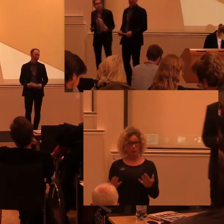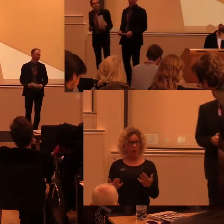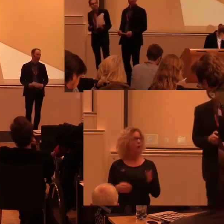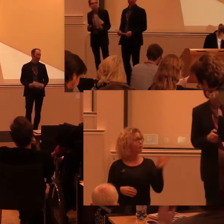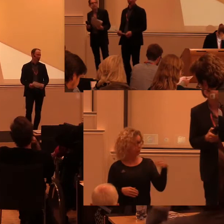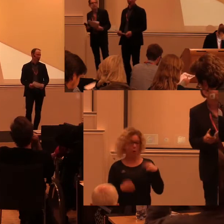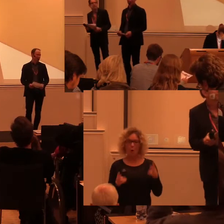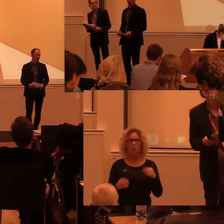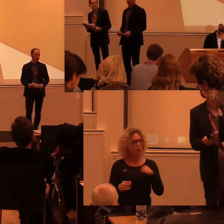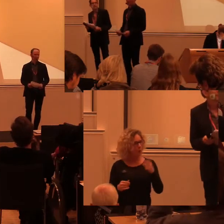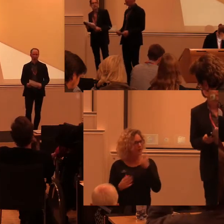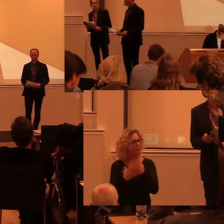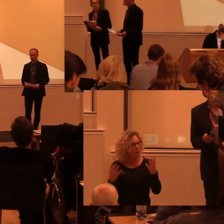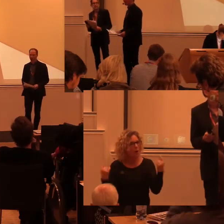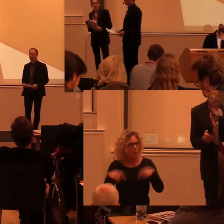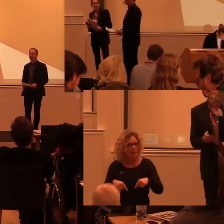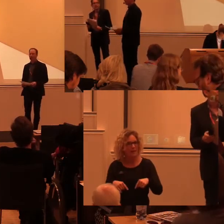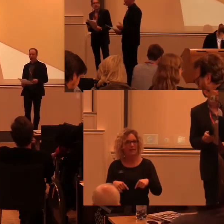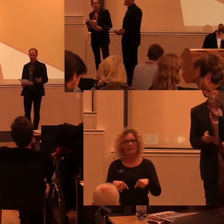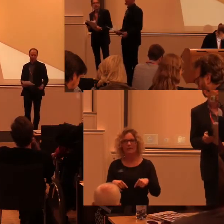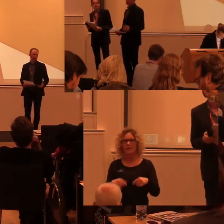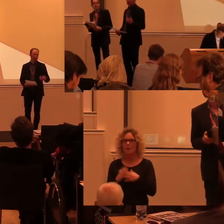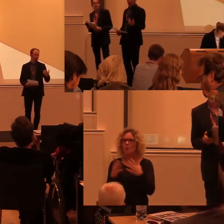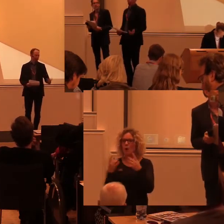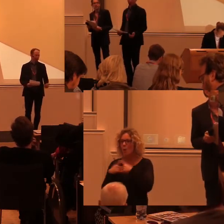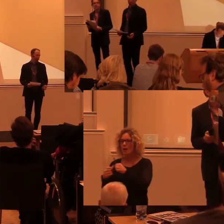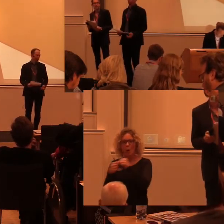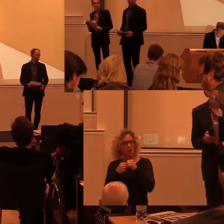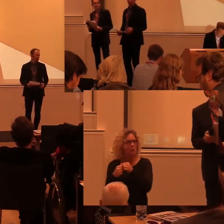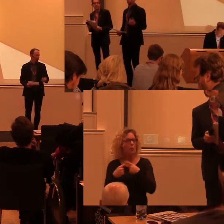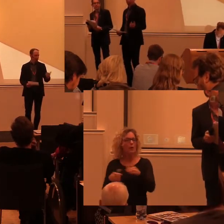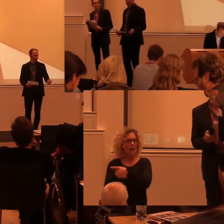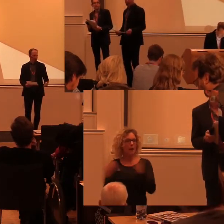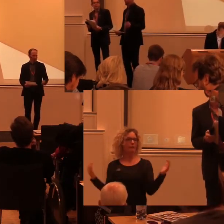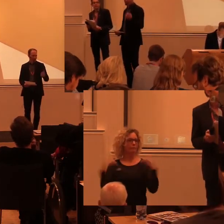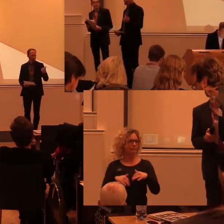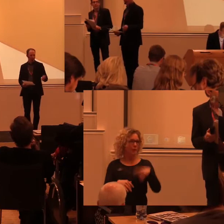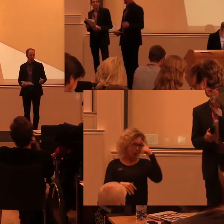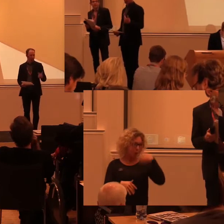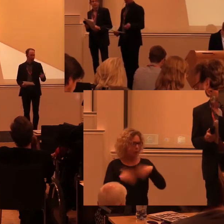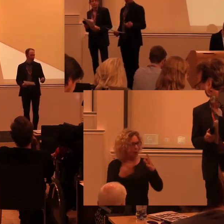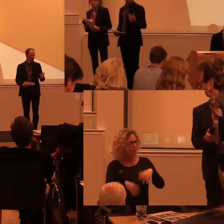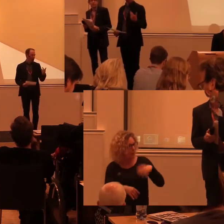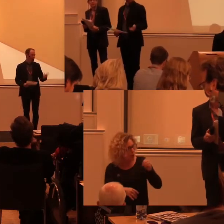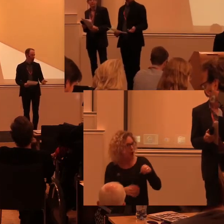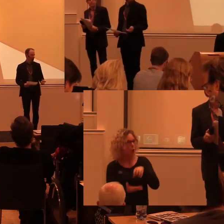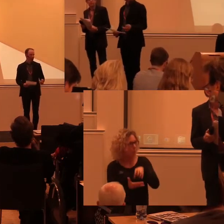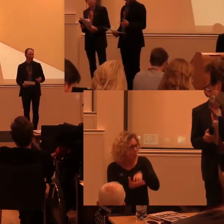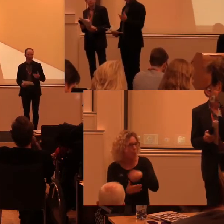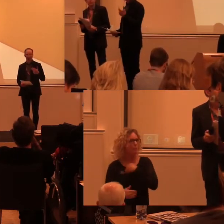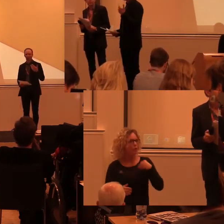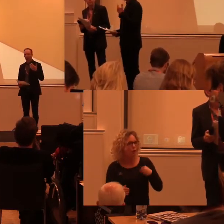sagt jätteroligt att det har kommit så många från så många olika organisationer, olika branscher. Kulturmiljöns aktörer, har kommuner, har